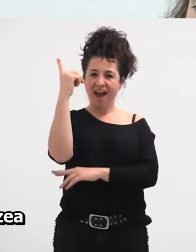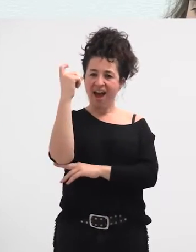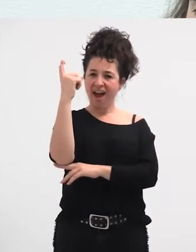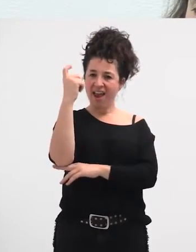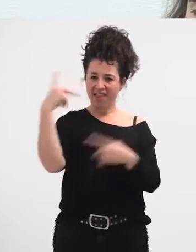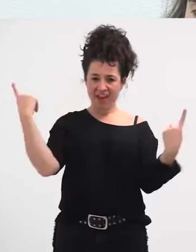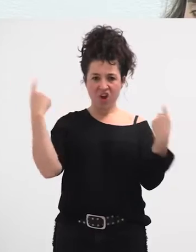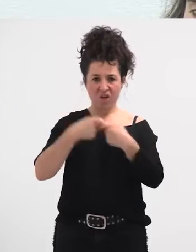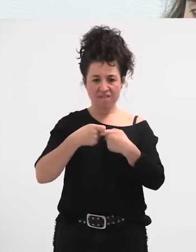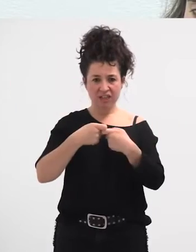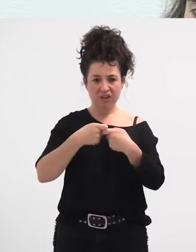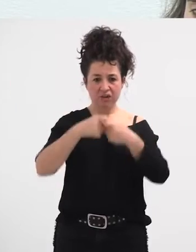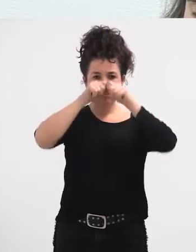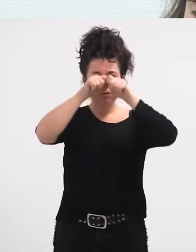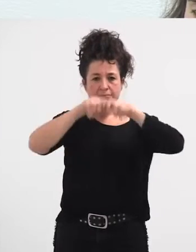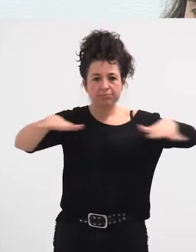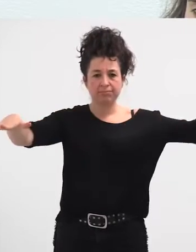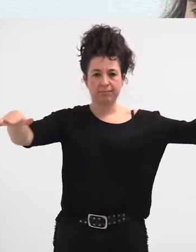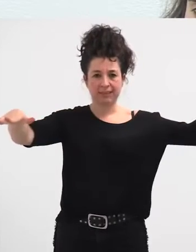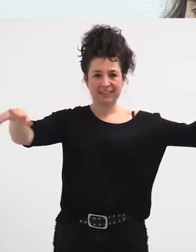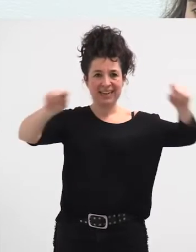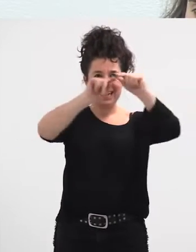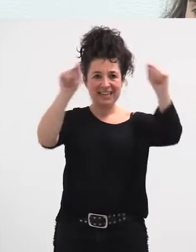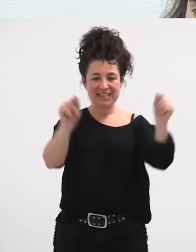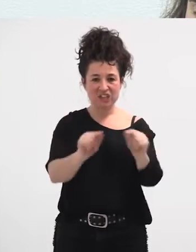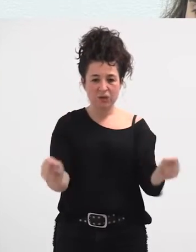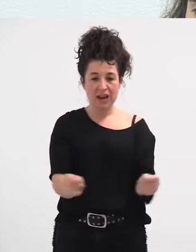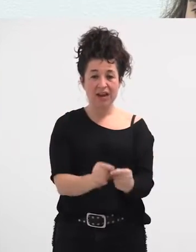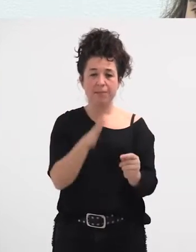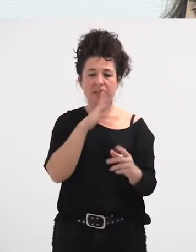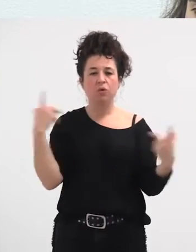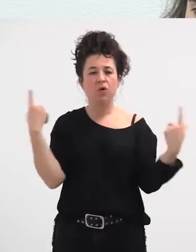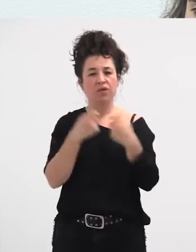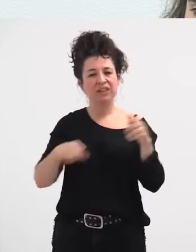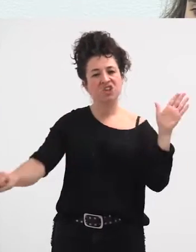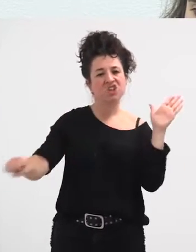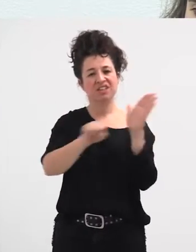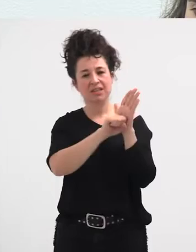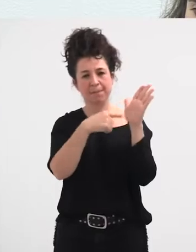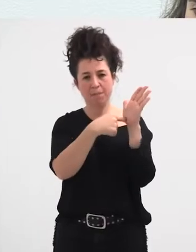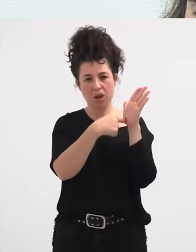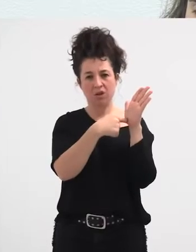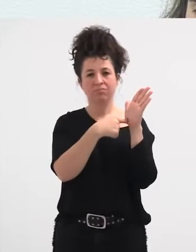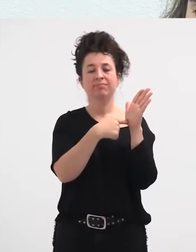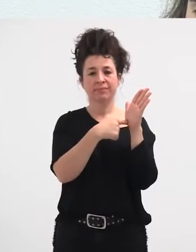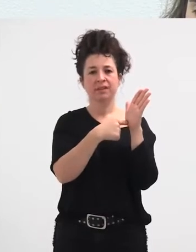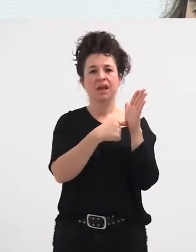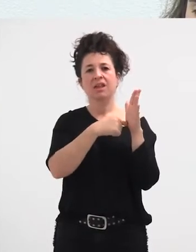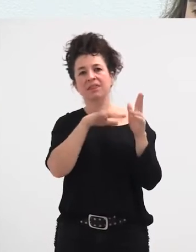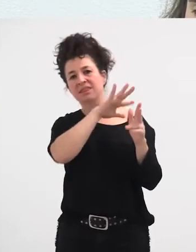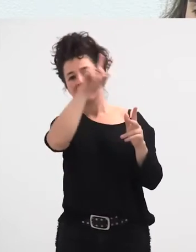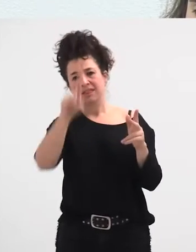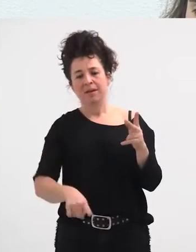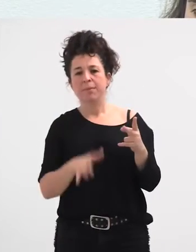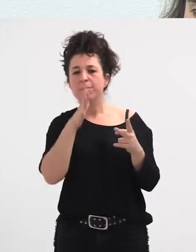gatazka, batetik, delako gatazka oso simboliko bat, eta bestetik, iruditzen zaigulako ere bai